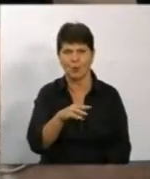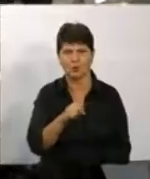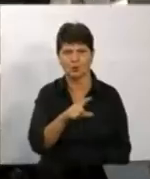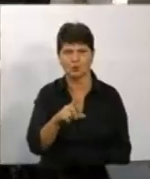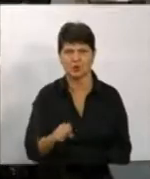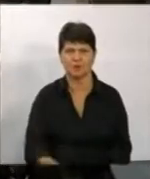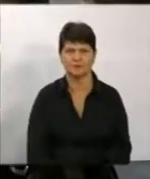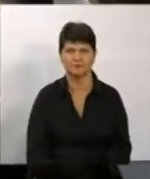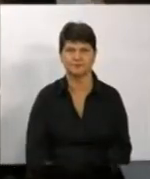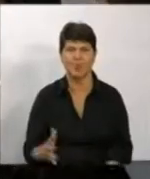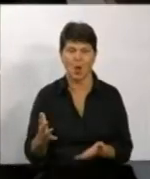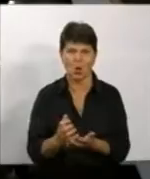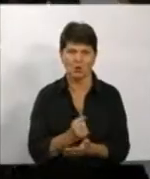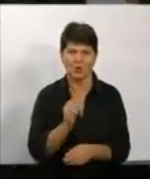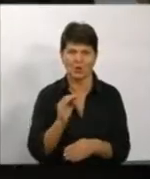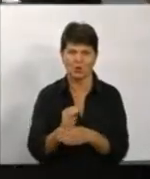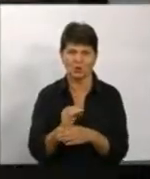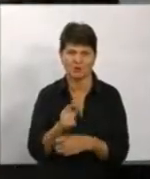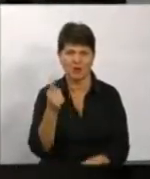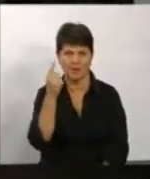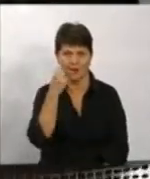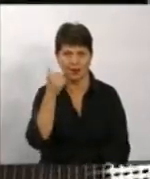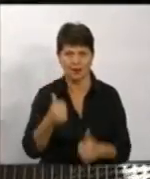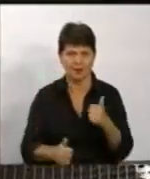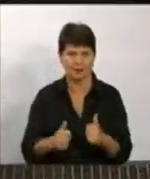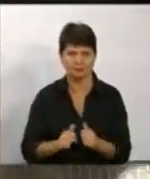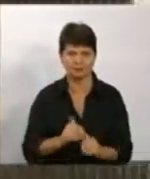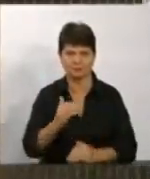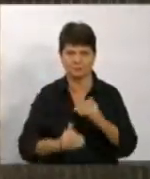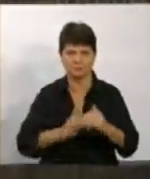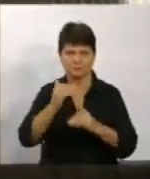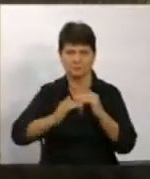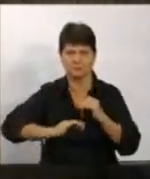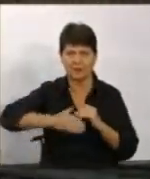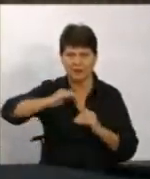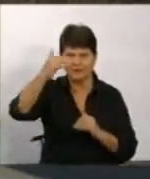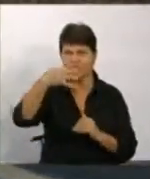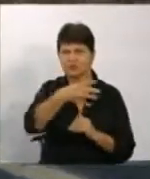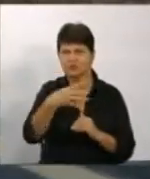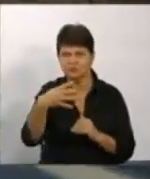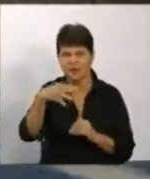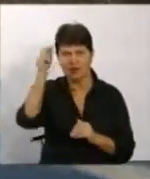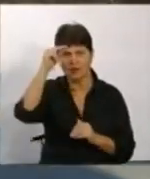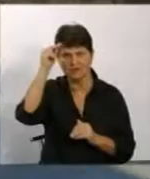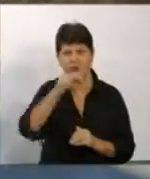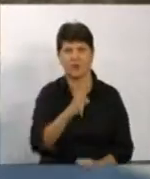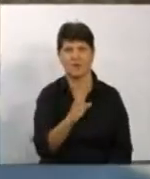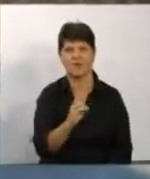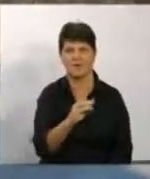Аби отримати додаткові бали, конкурсанти підіймалися штурмовою драбиною на четвертий поверх навчальної вежі.